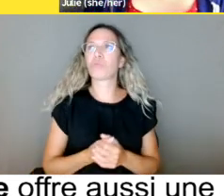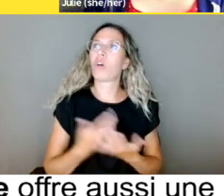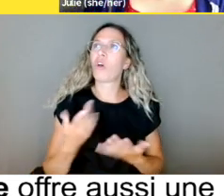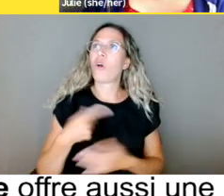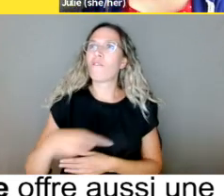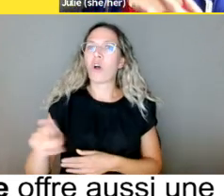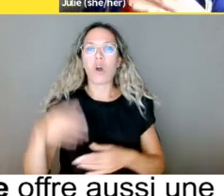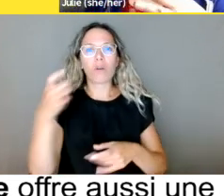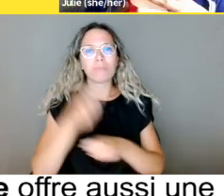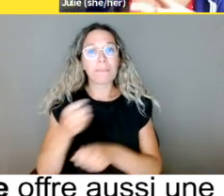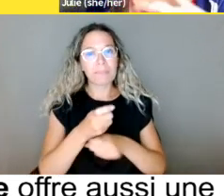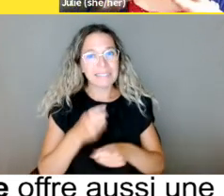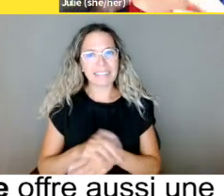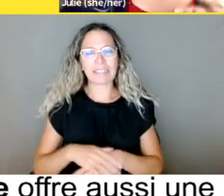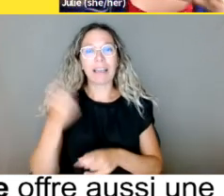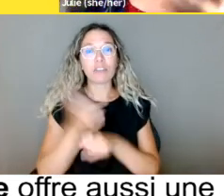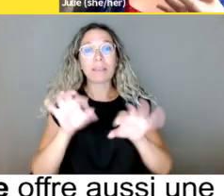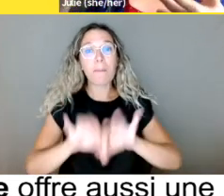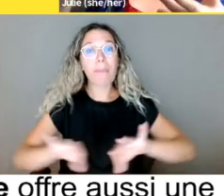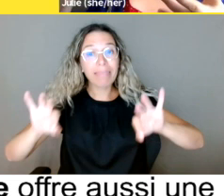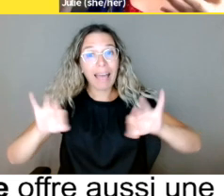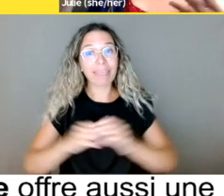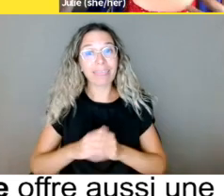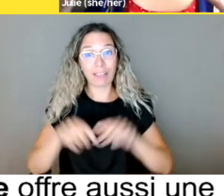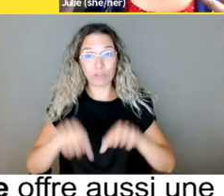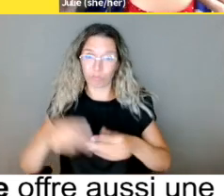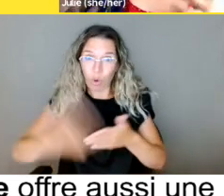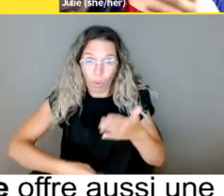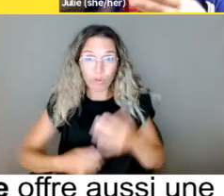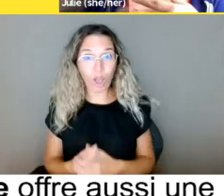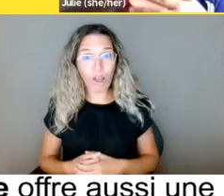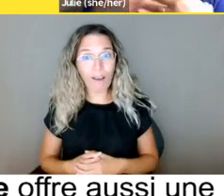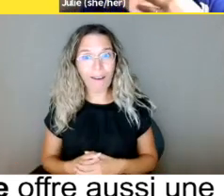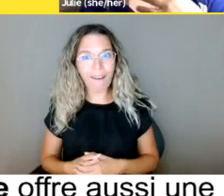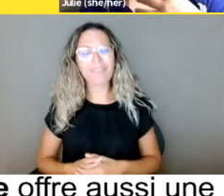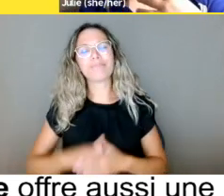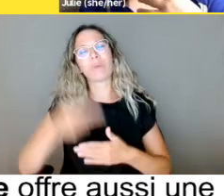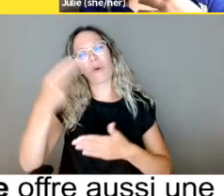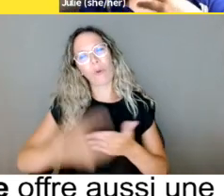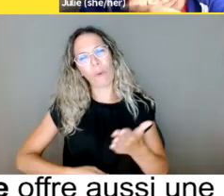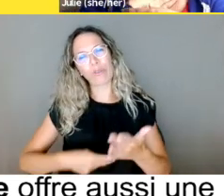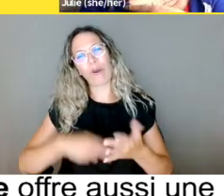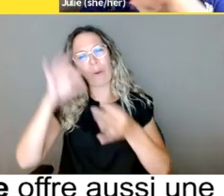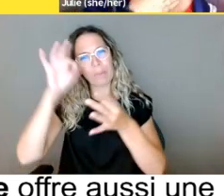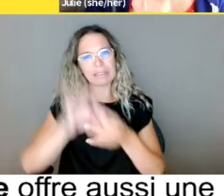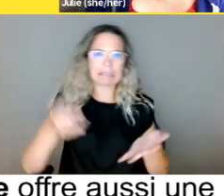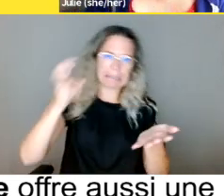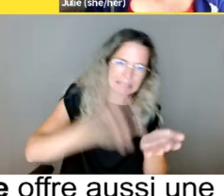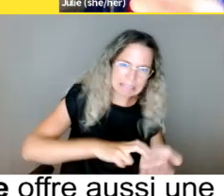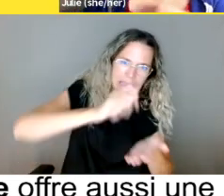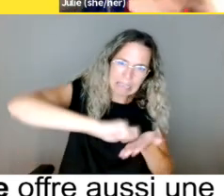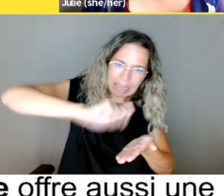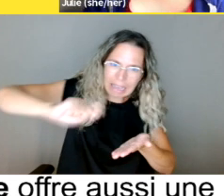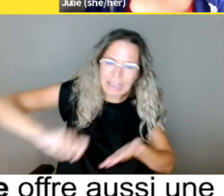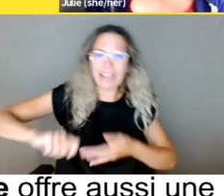juridiques. Ça inclut des contrats. Donc, oui, mettons, vous allez au supermarché,